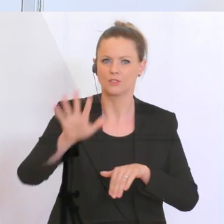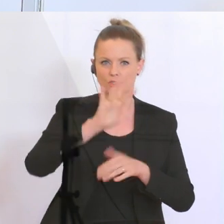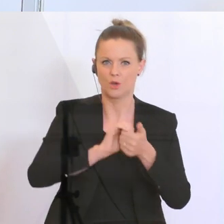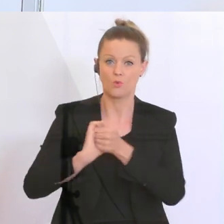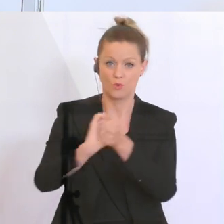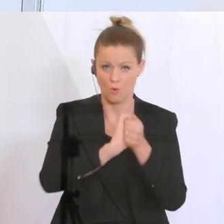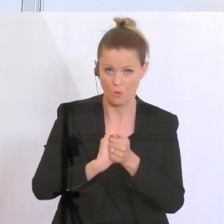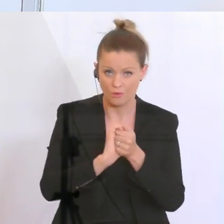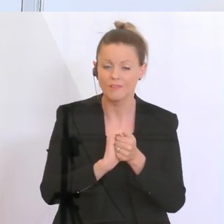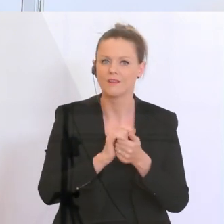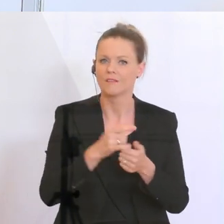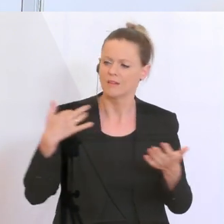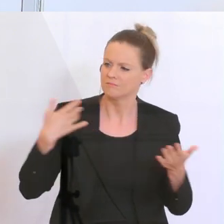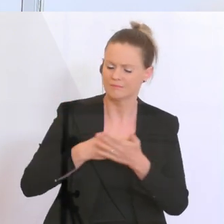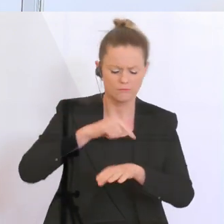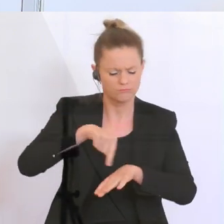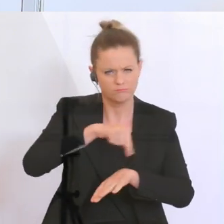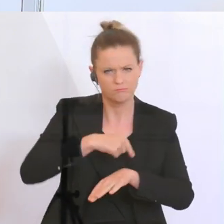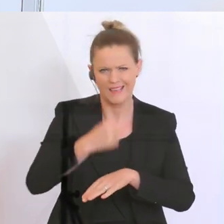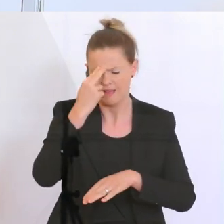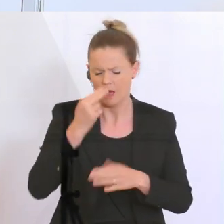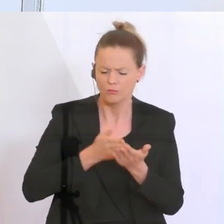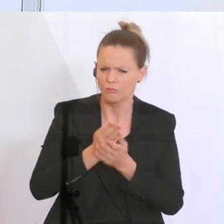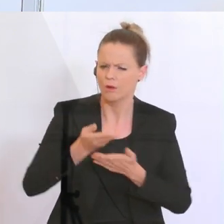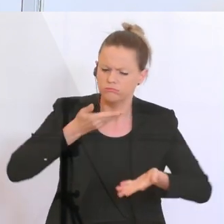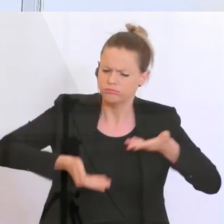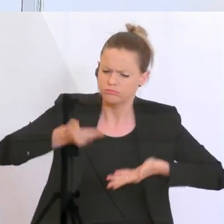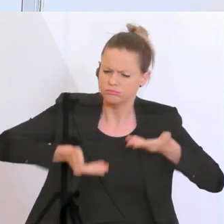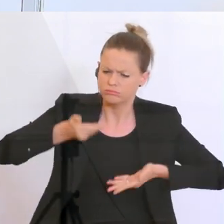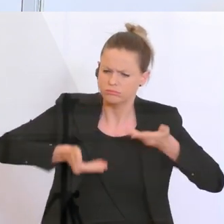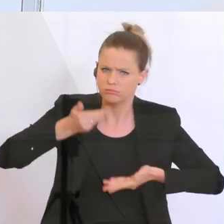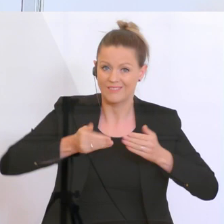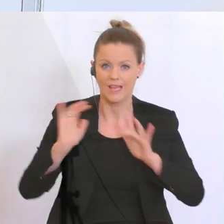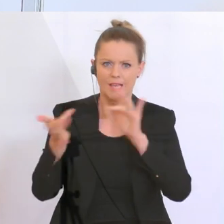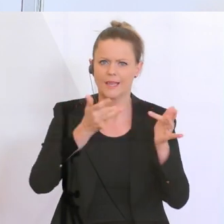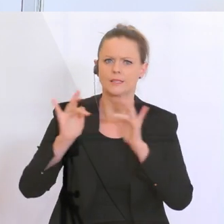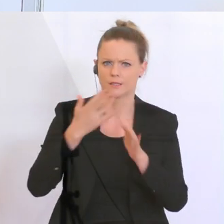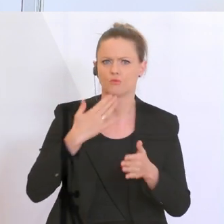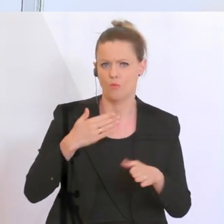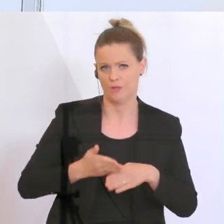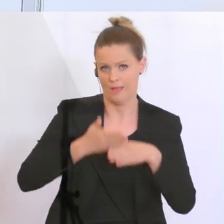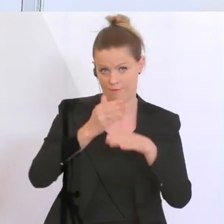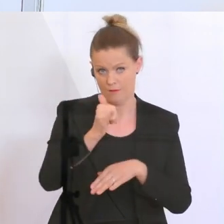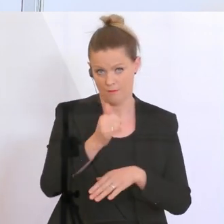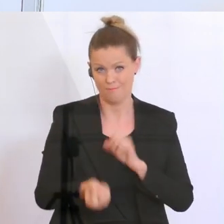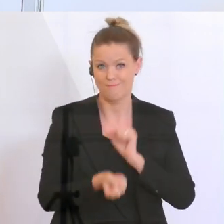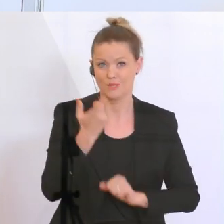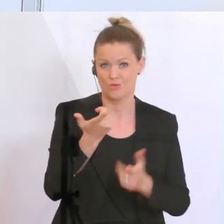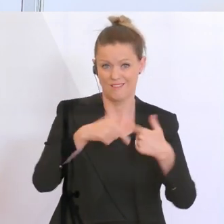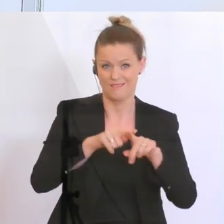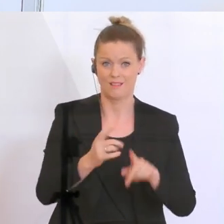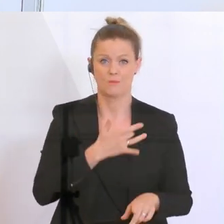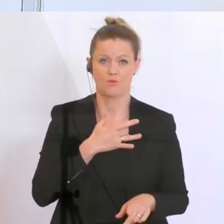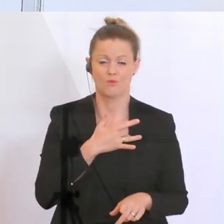hier in sehr langen, nächtelangen Sitzungen auch bewiesen, dass wir uns hier gegenseitig helfen wollen. Betrifft vor allem jene Länder,